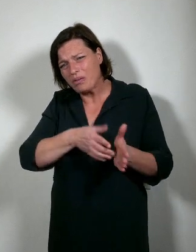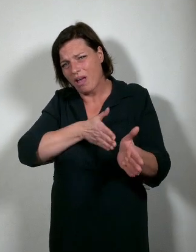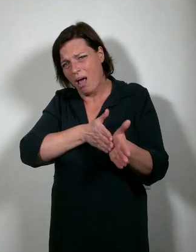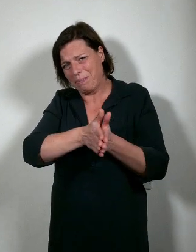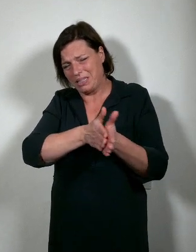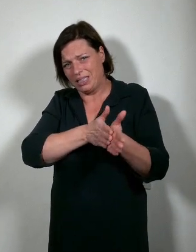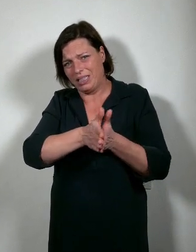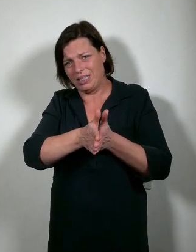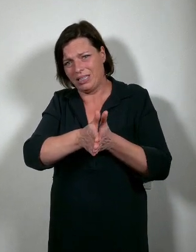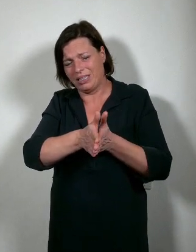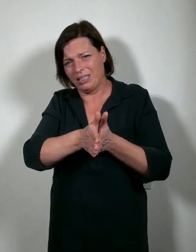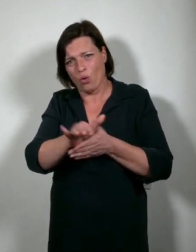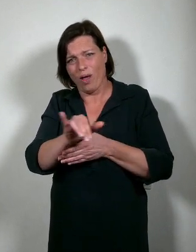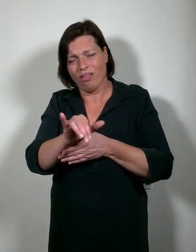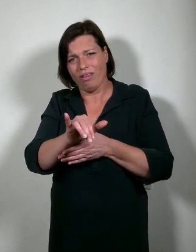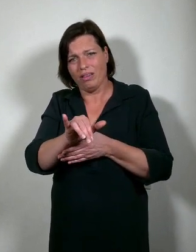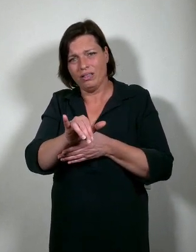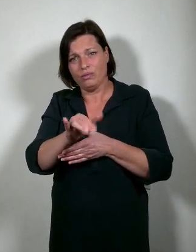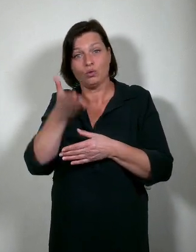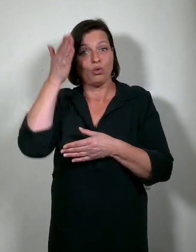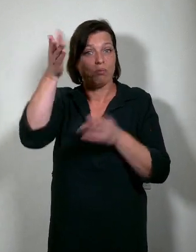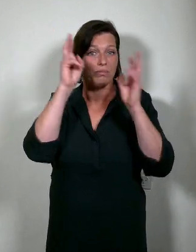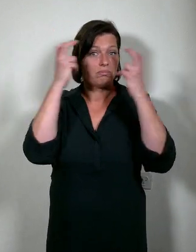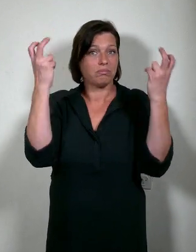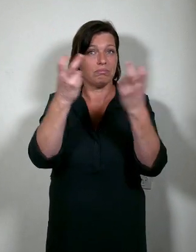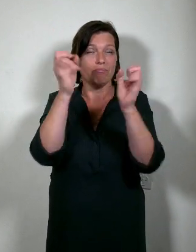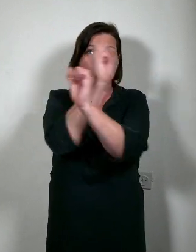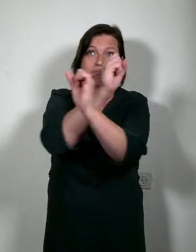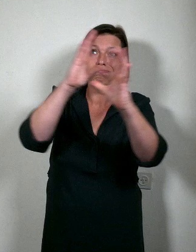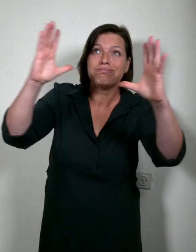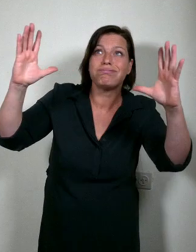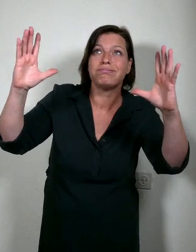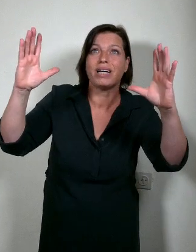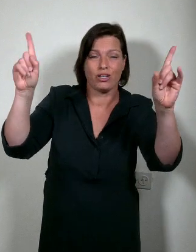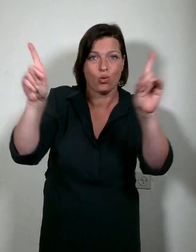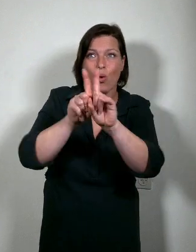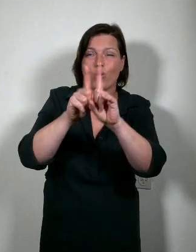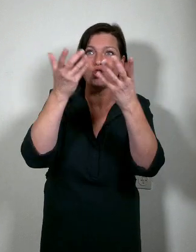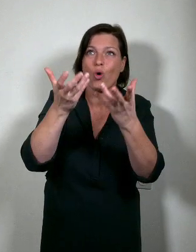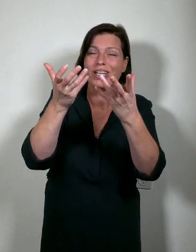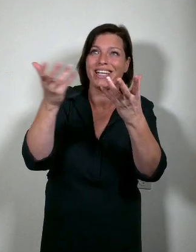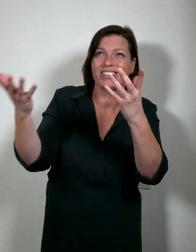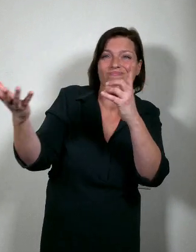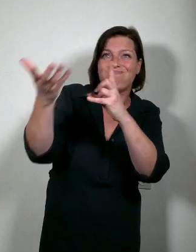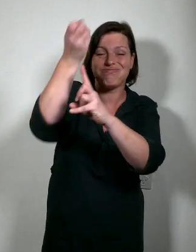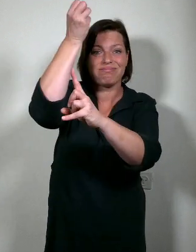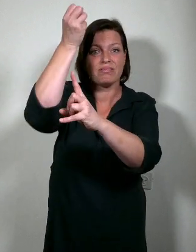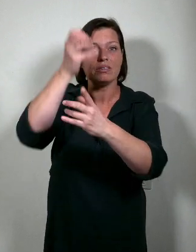om de toekomstige Universiteit Gent te verbeelden en vervolgens ook concreet vorm te geven?